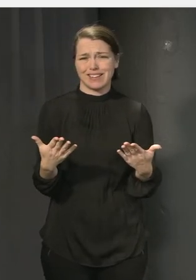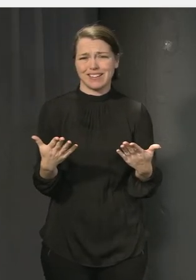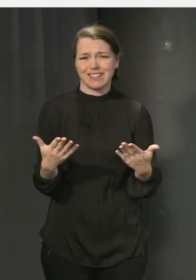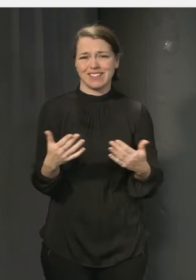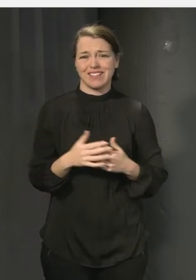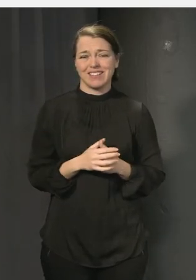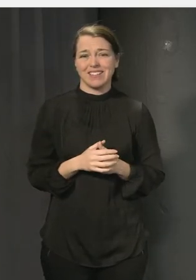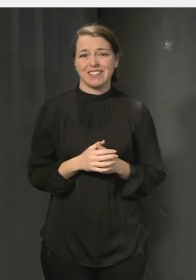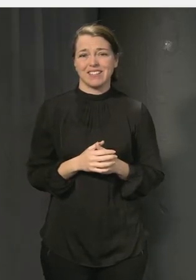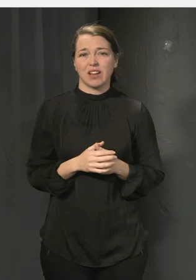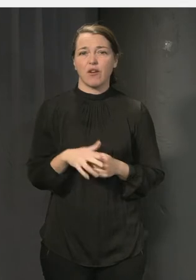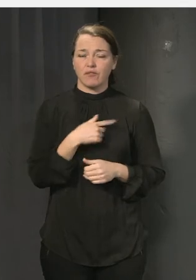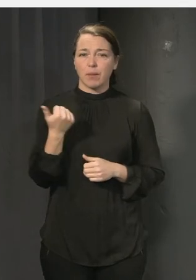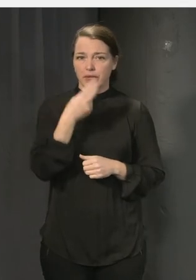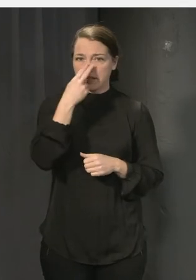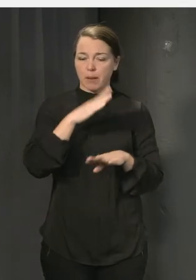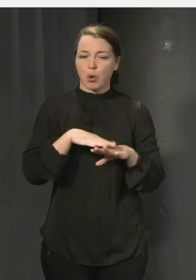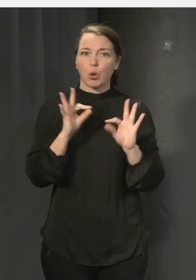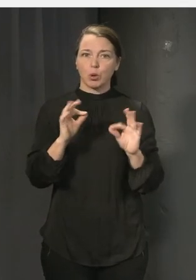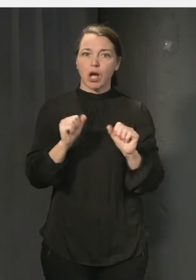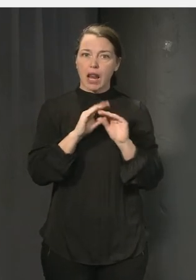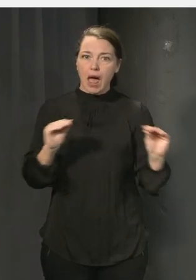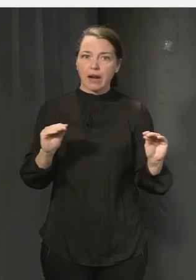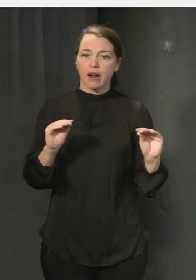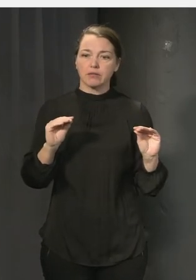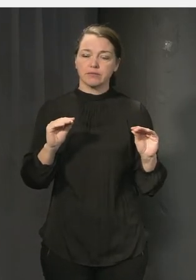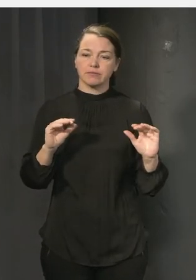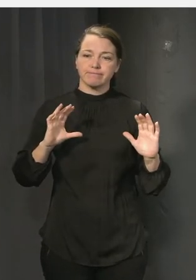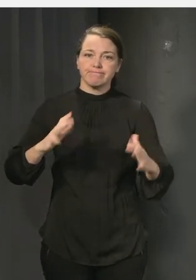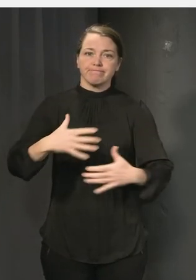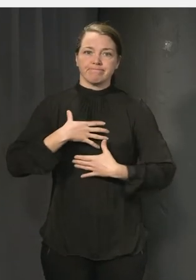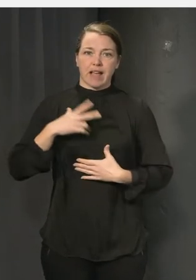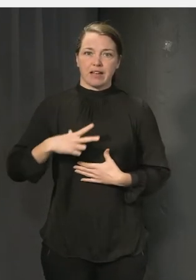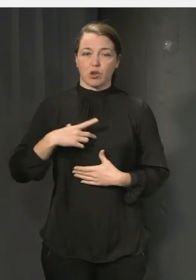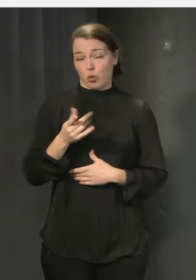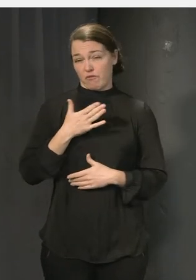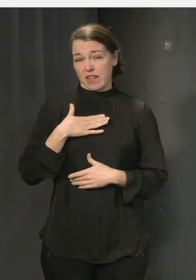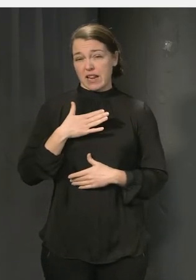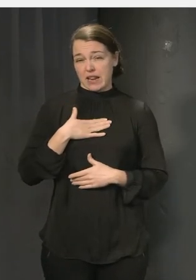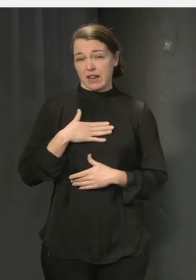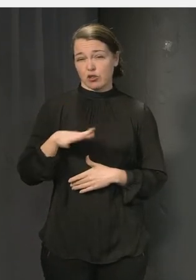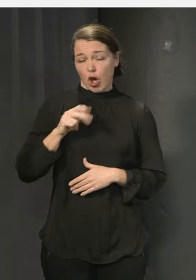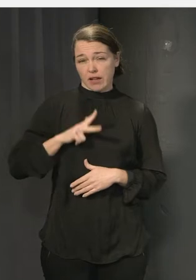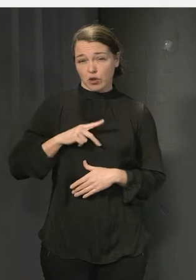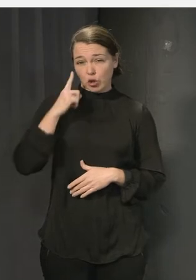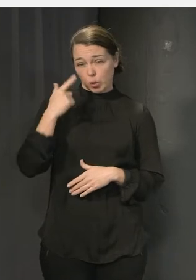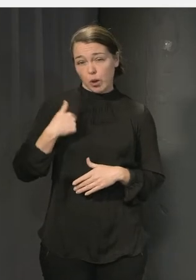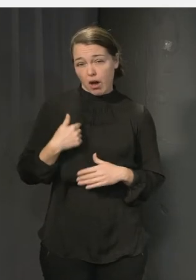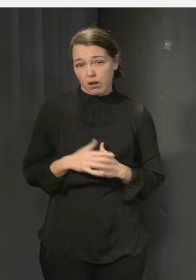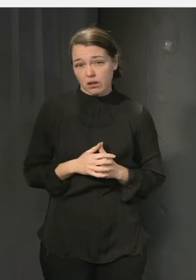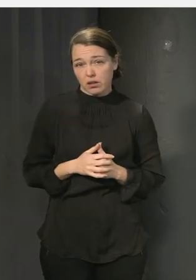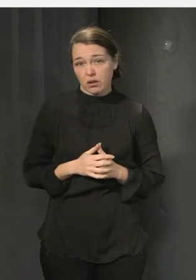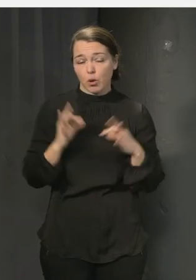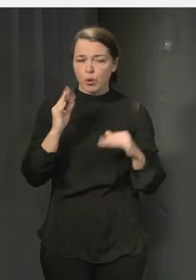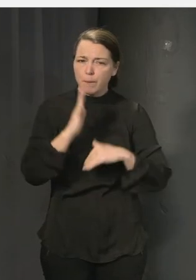att titta på hur lärare ska kunna ta det ansvar som jag utgår från att de vill ta här. Hur bygga strukturer, system för detta, hur